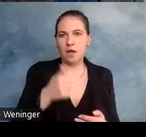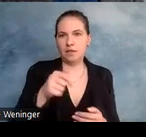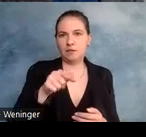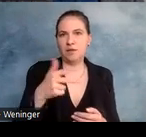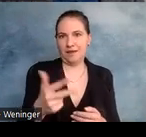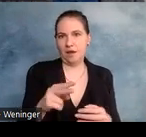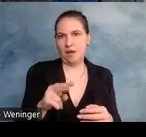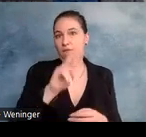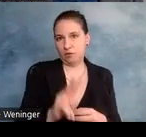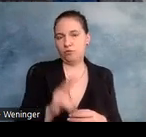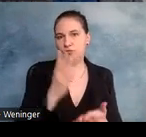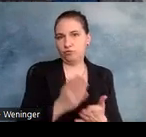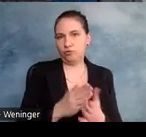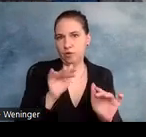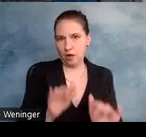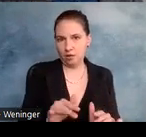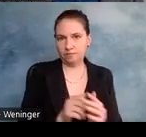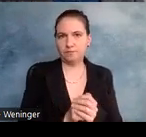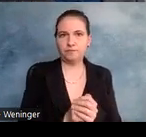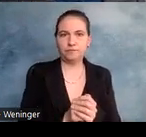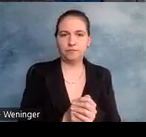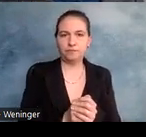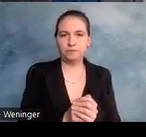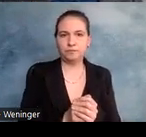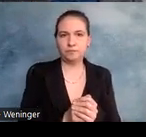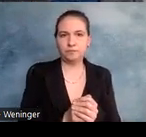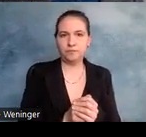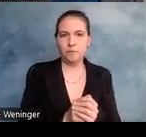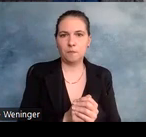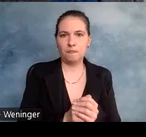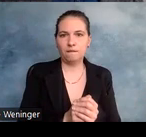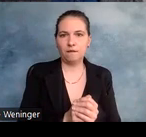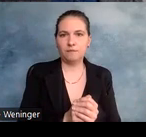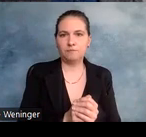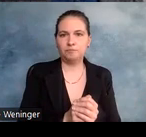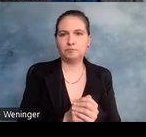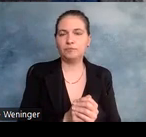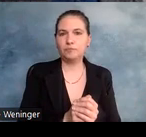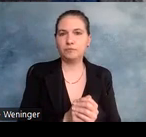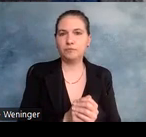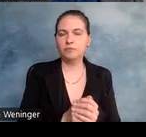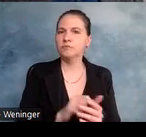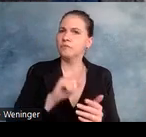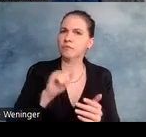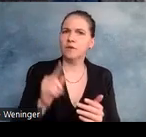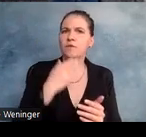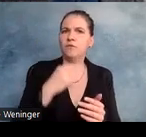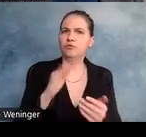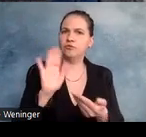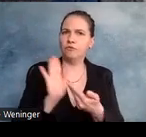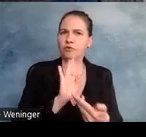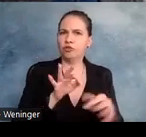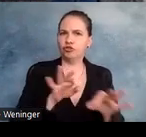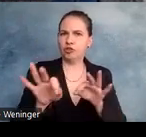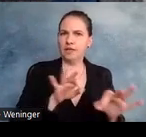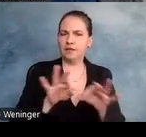und ich werde euch ein bisschen auch so eine Strategie geben, wie ihr den richtigen